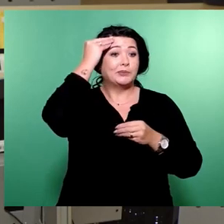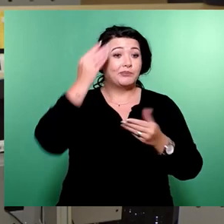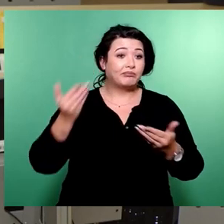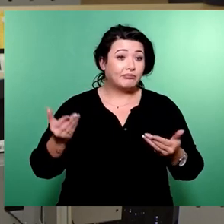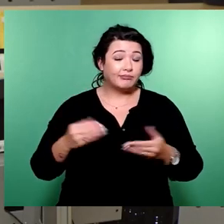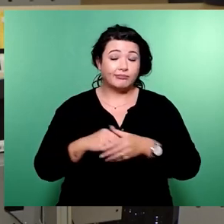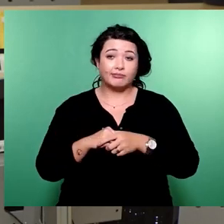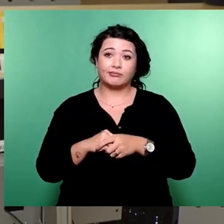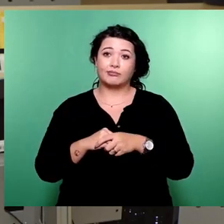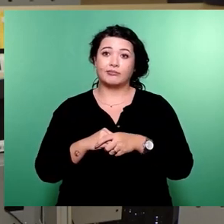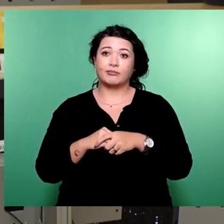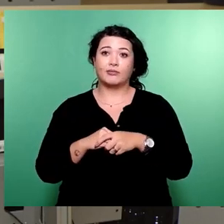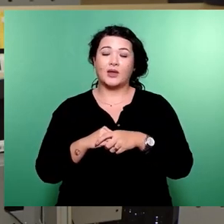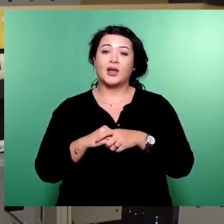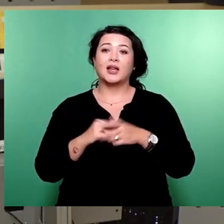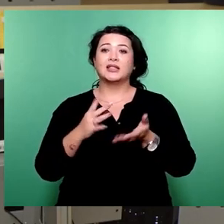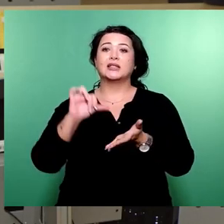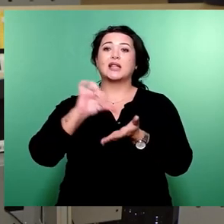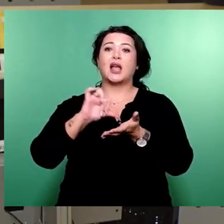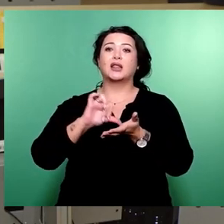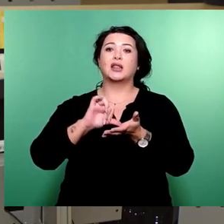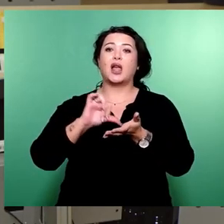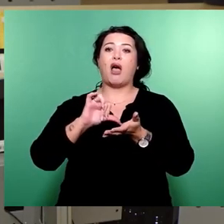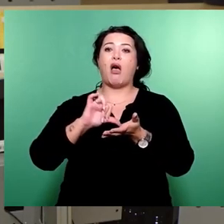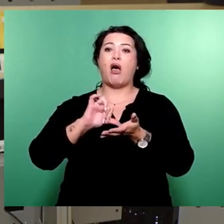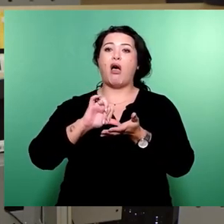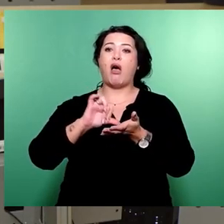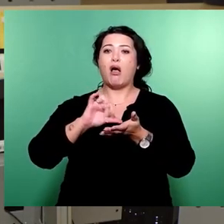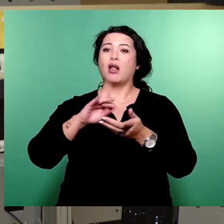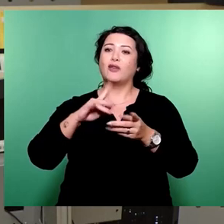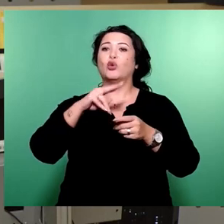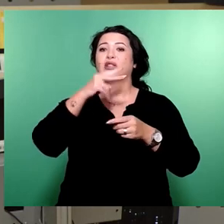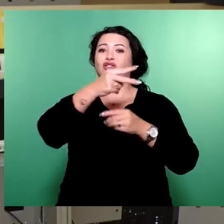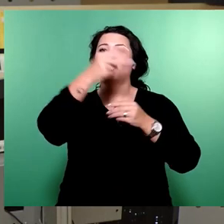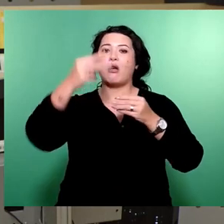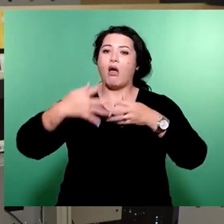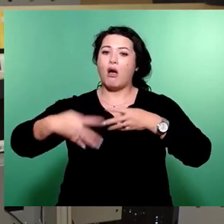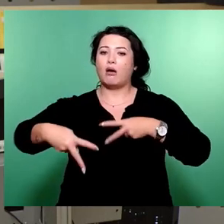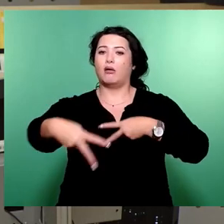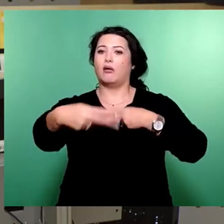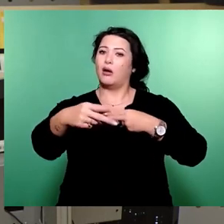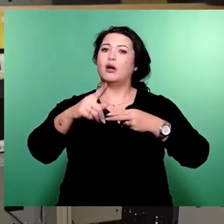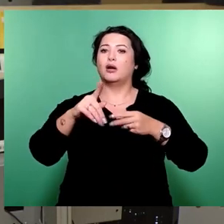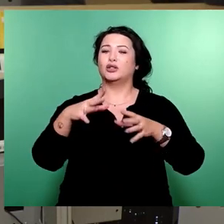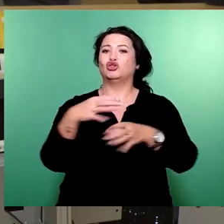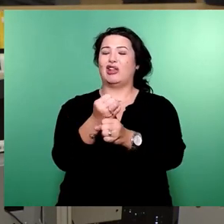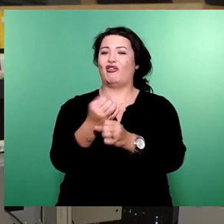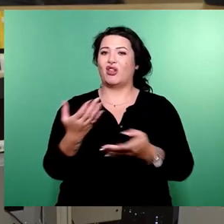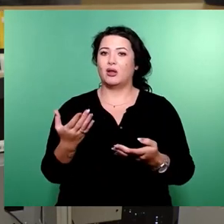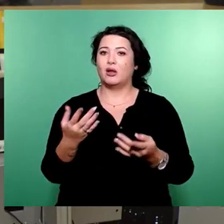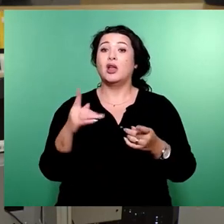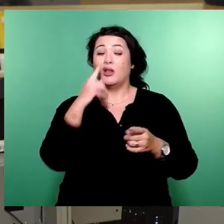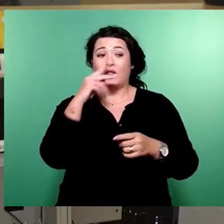Die zentralen Weichen für die nächsten zwei Jahre werden gestellt, hat Herr Schäuberg gesagt. Naja, schaue ich auf die Kultur,